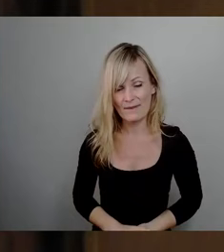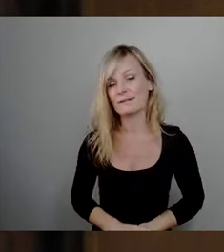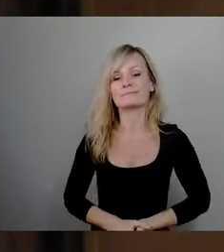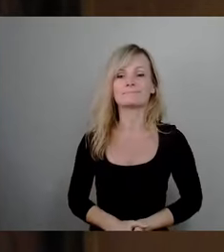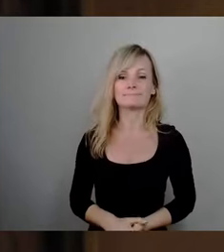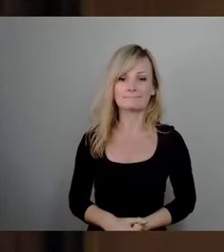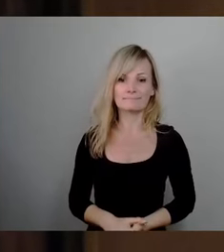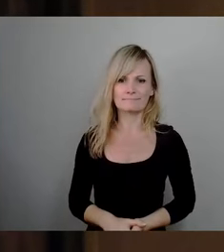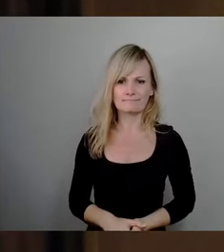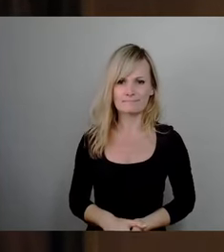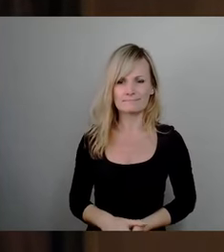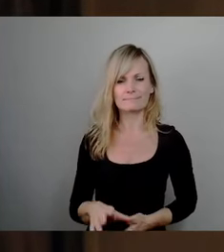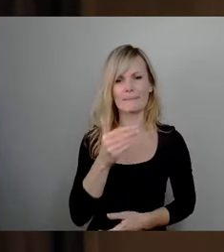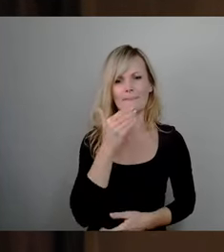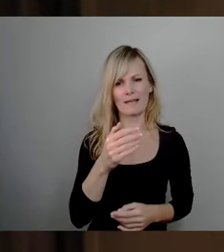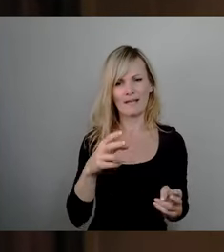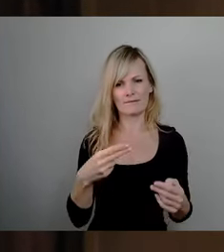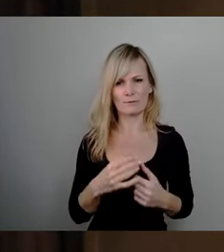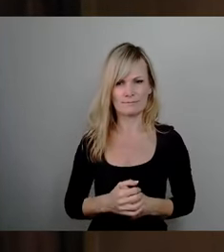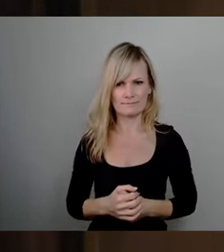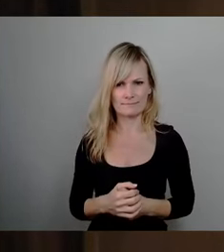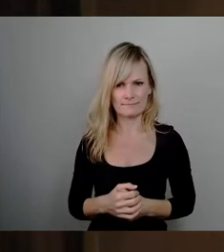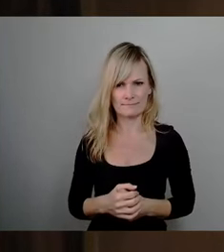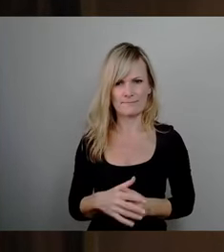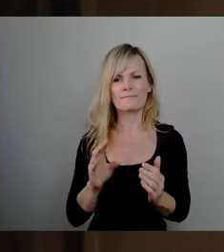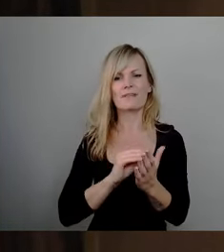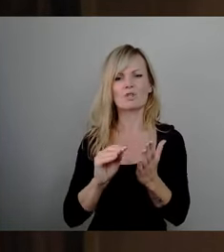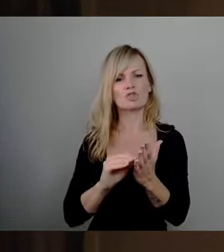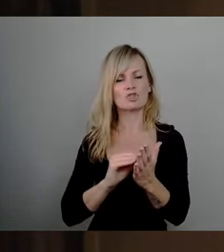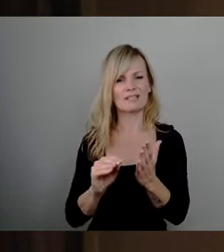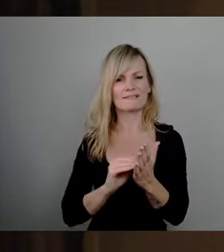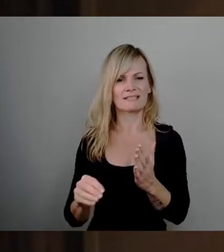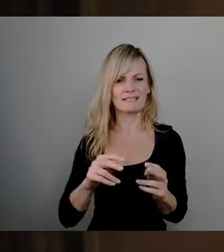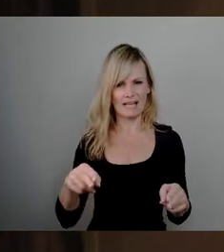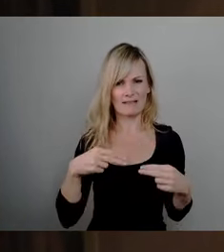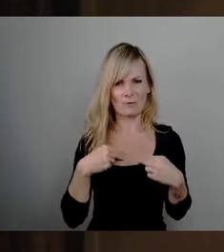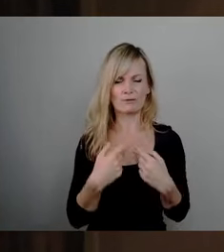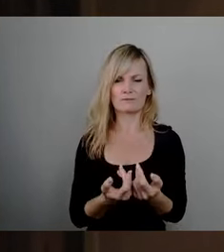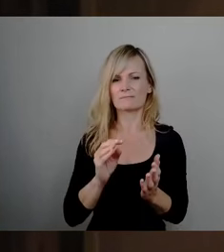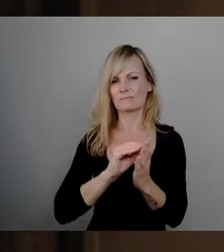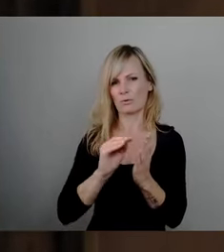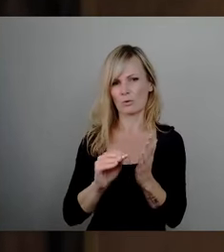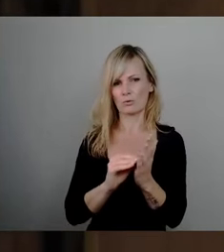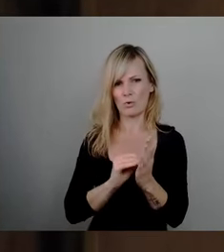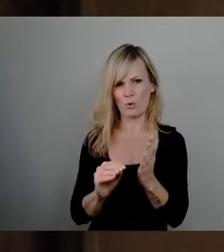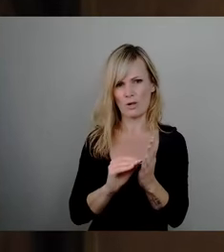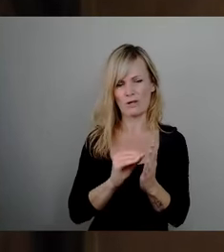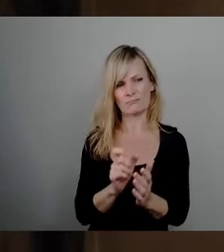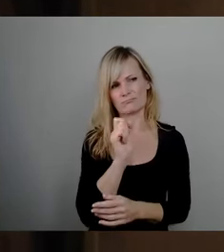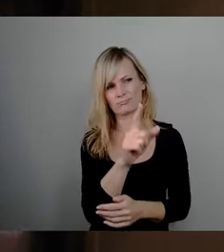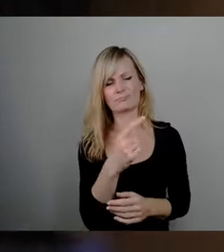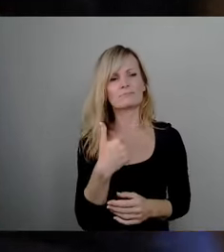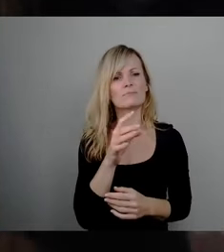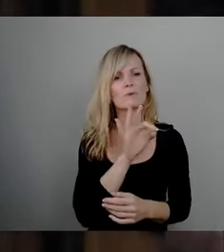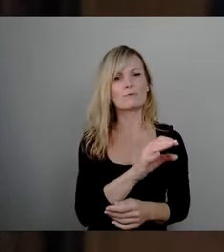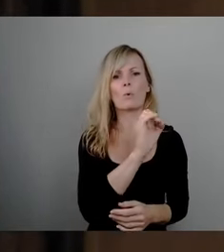Ich würde darum bitten, dass bei der schriftlichen Antwort dann eventuell per Protokoll dem OB noch folgende Nachfrage übermittelt